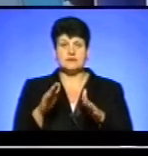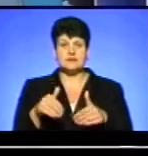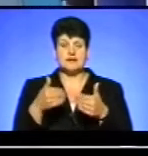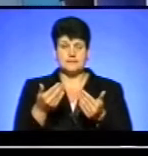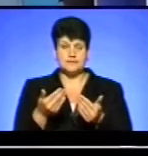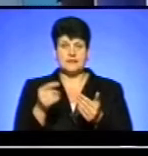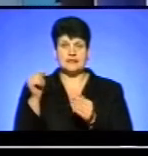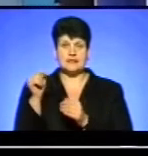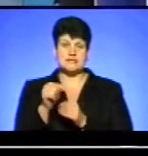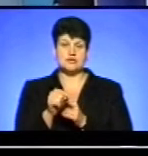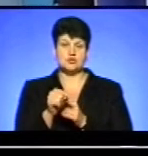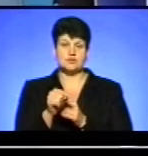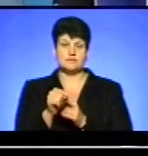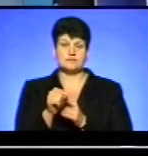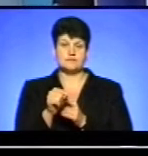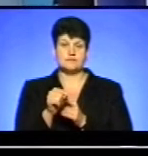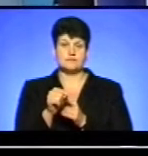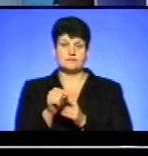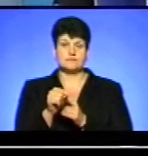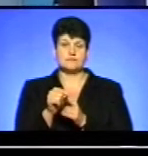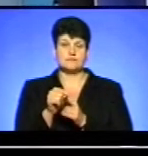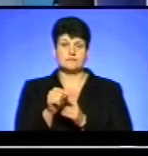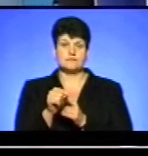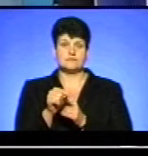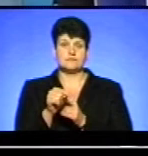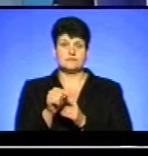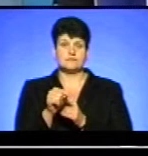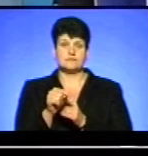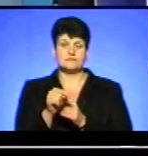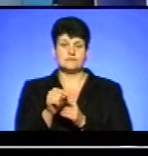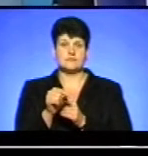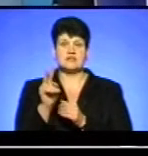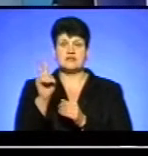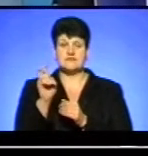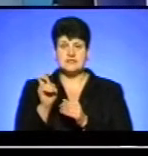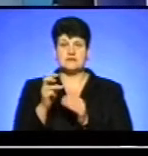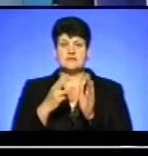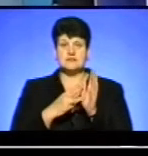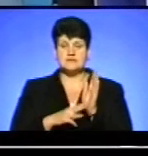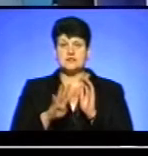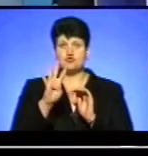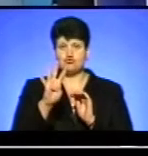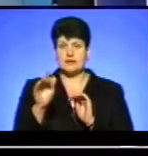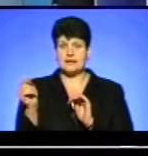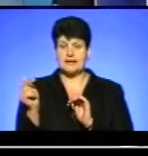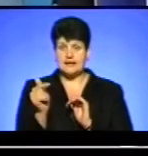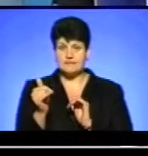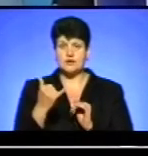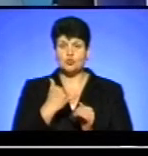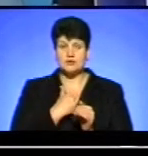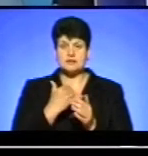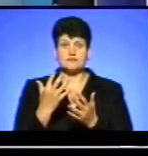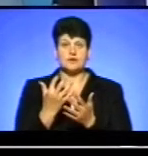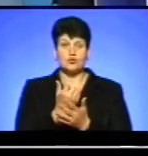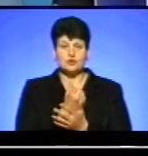1284 гривні. І в нас виходить,